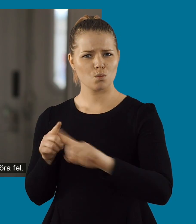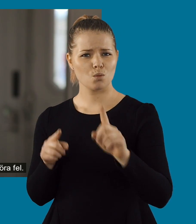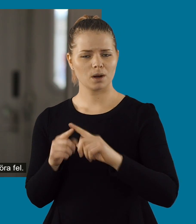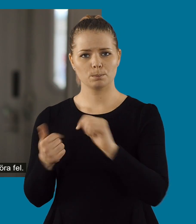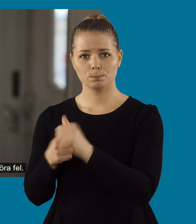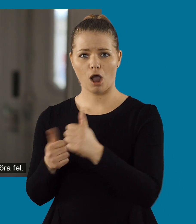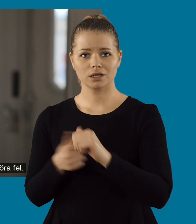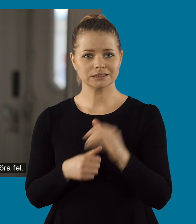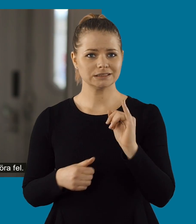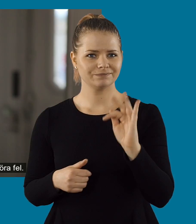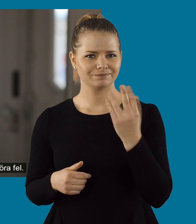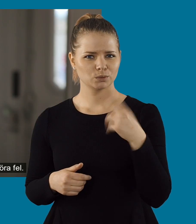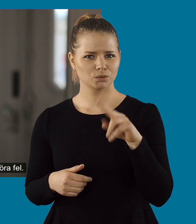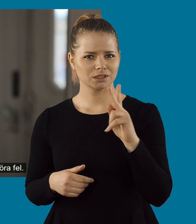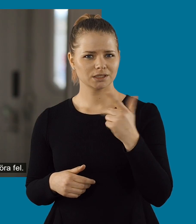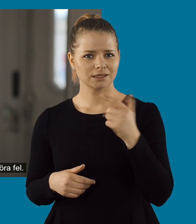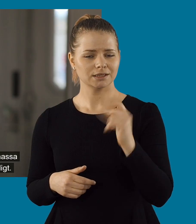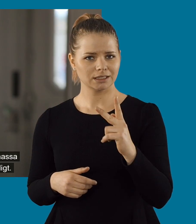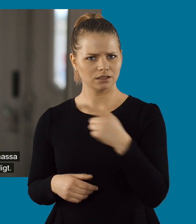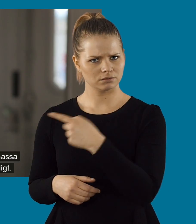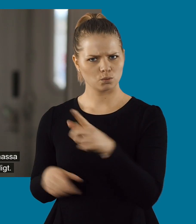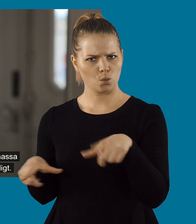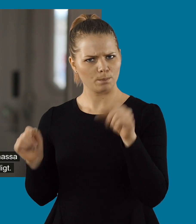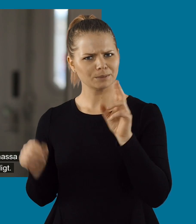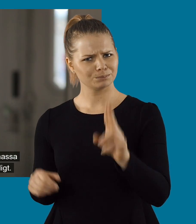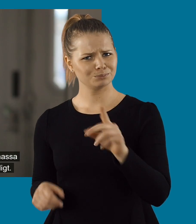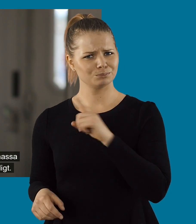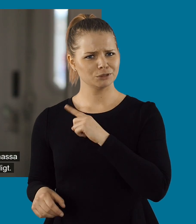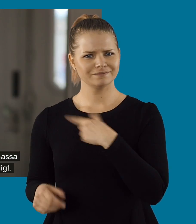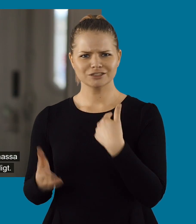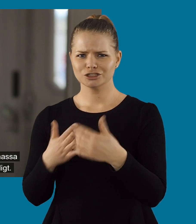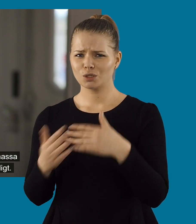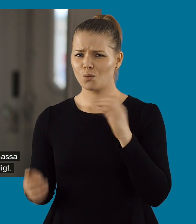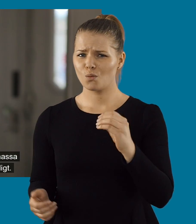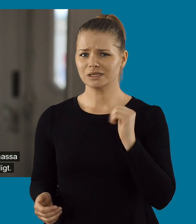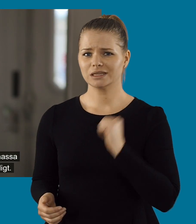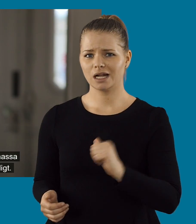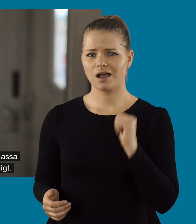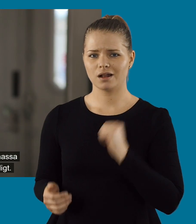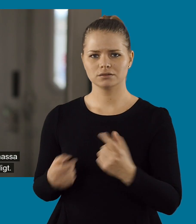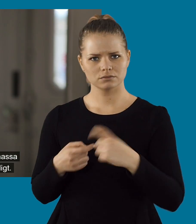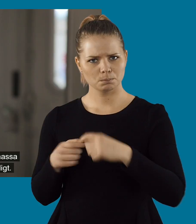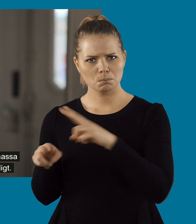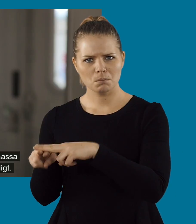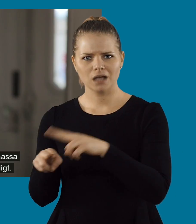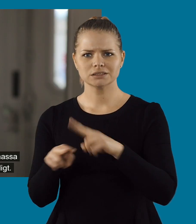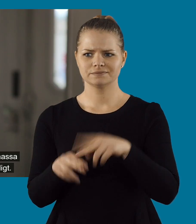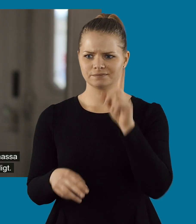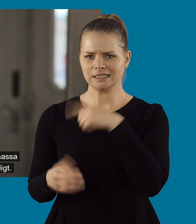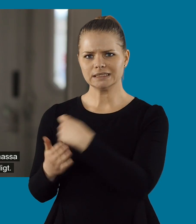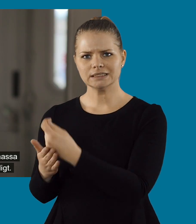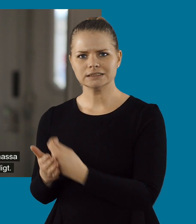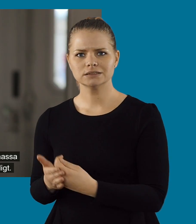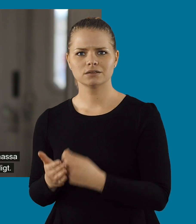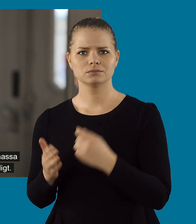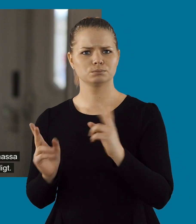Och man får heller inte vara rädd för att göra fel. Till exempel så har ju vi olika partners i